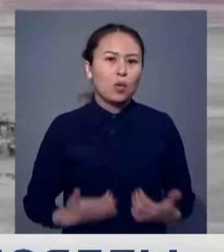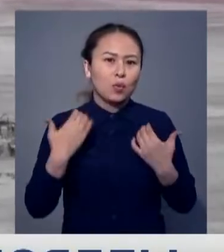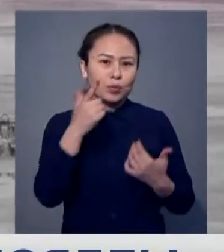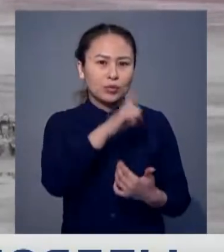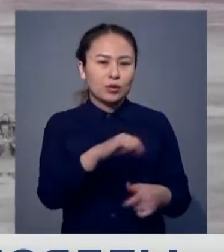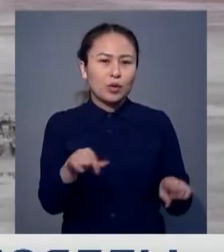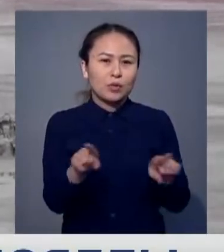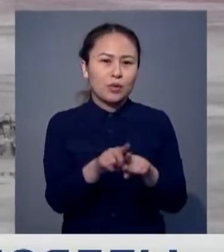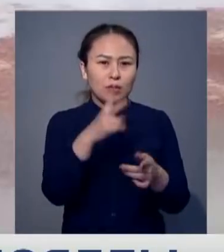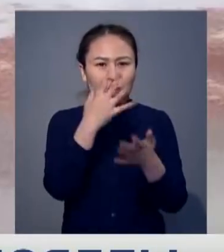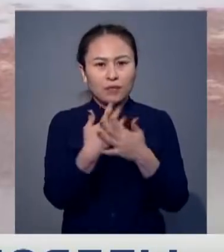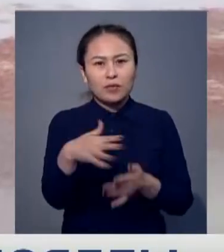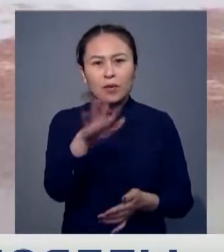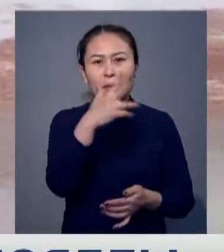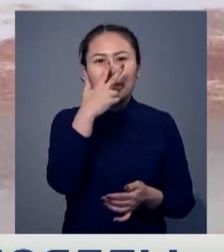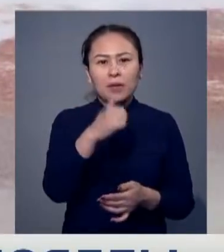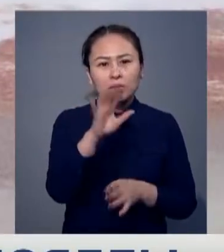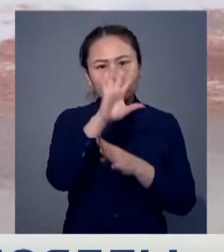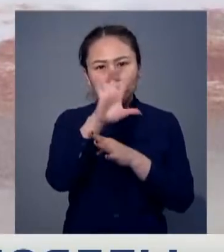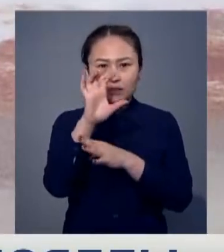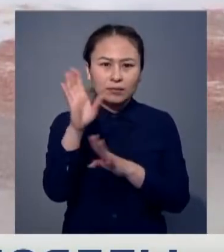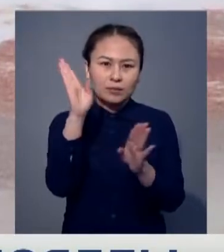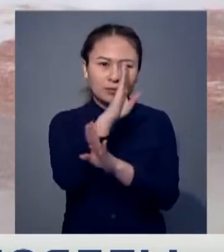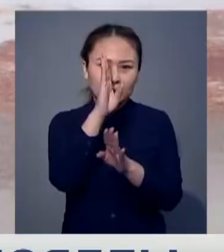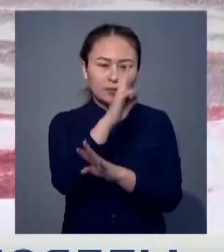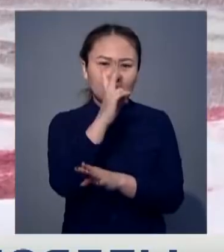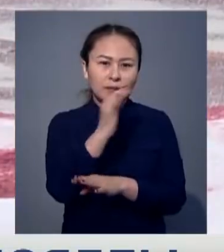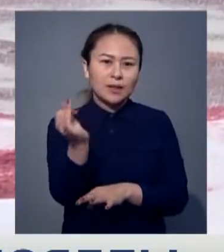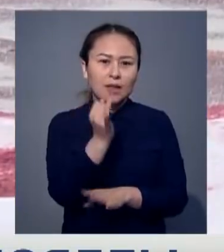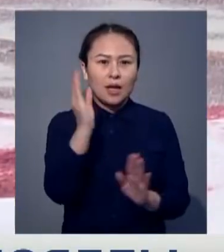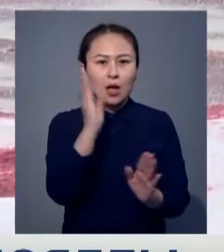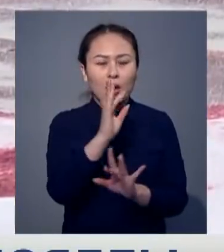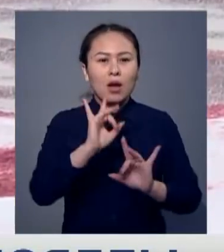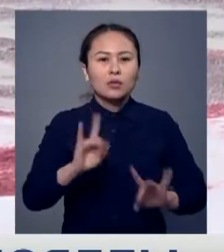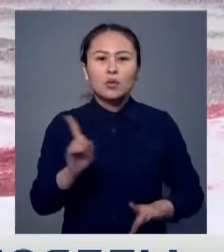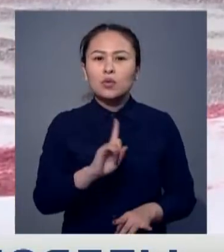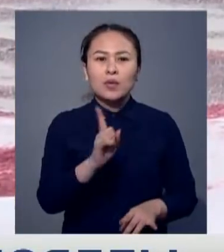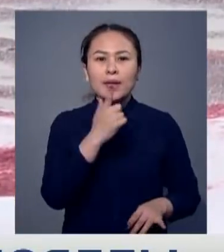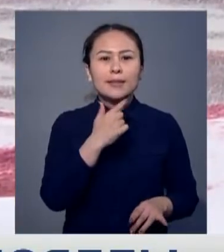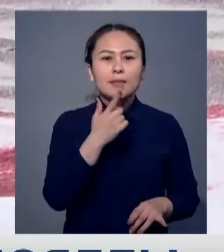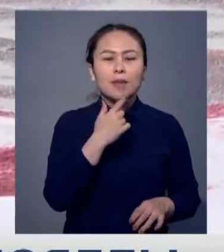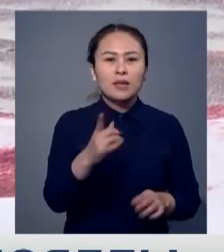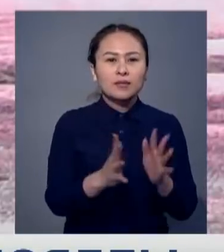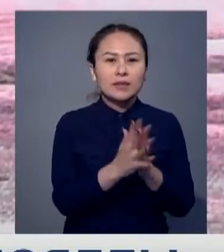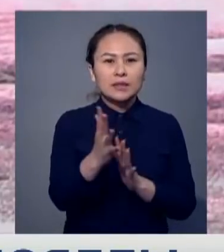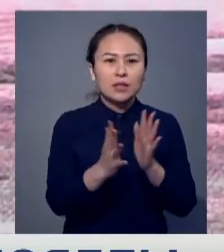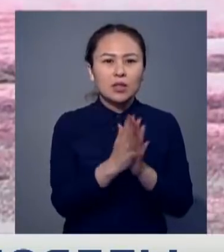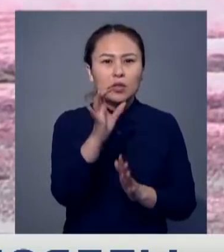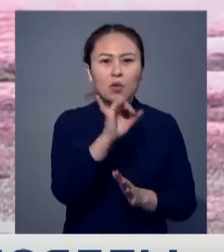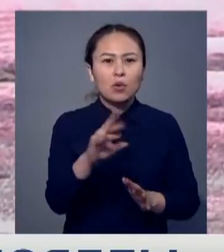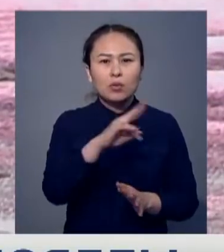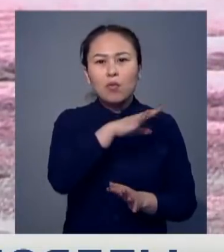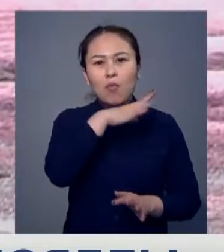бүгінде бұл көрініске үрінген. Сүретке түсіп табиғат құбылысын тамашылайды. Экологтардың айтыуынша қызыл балдырларда